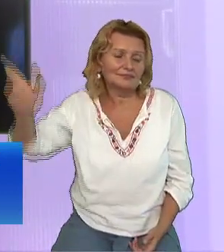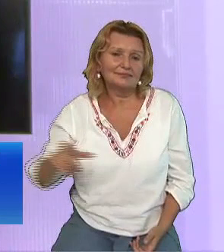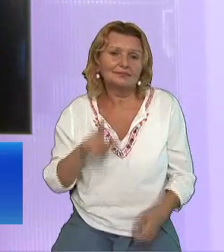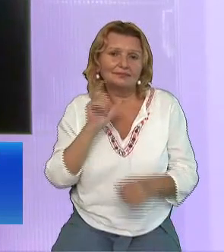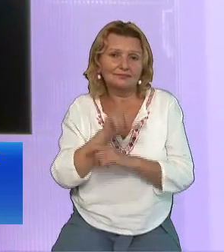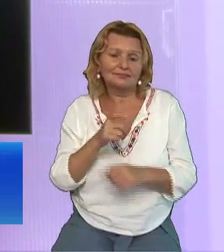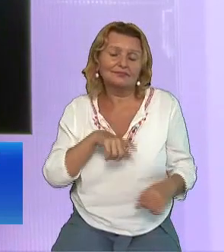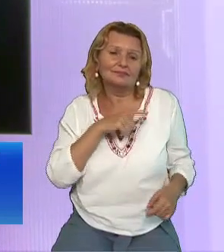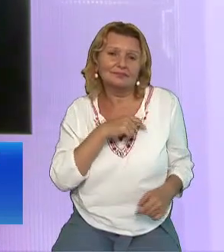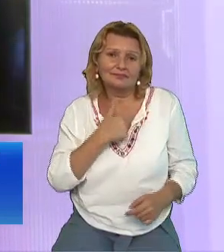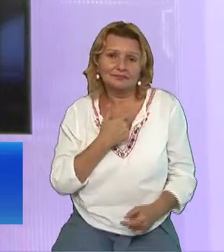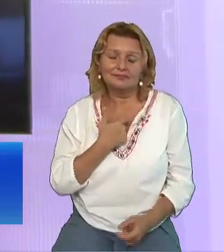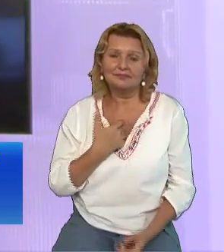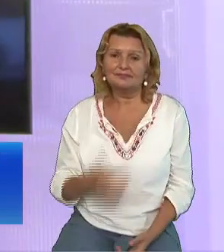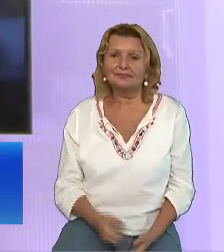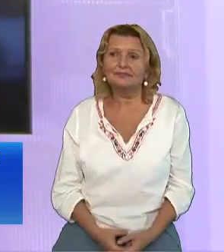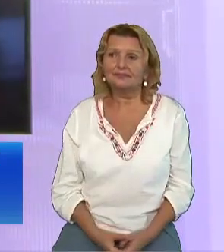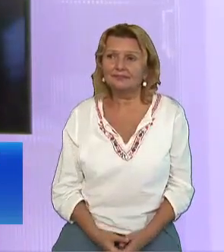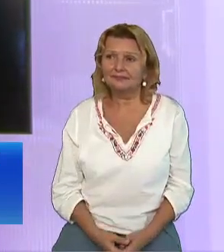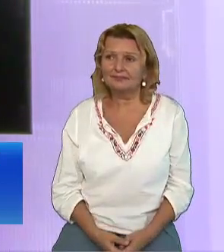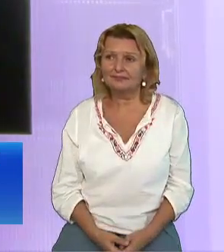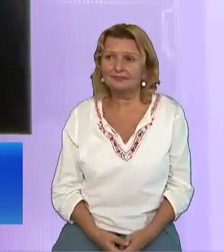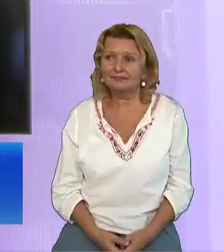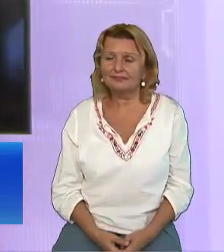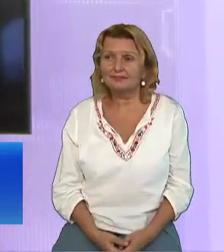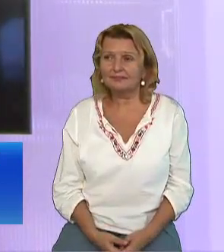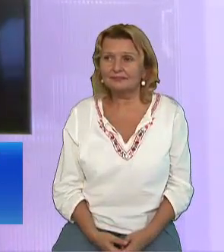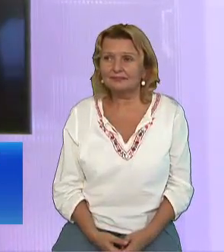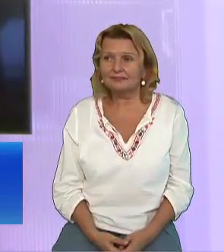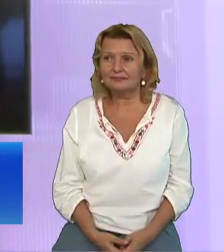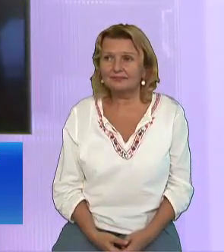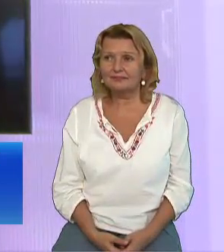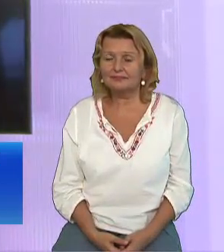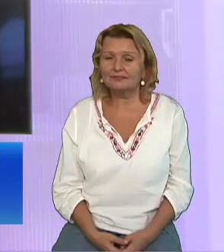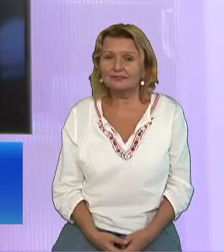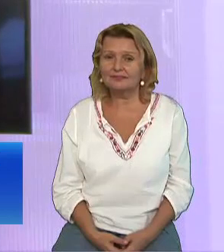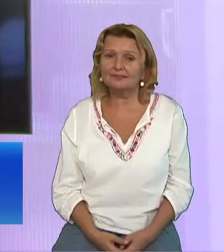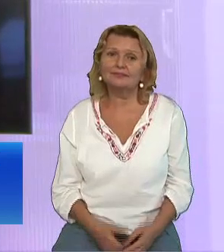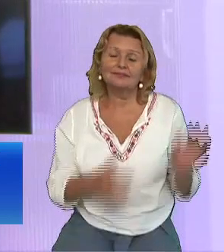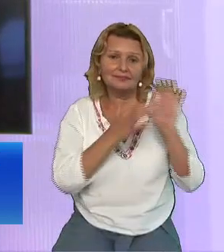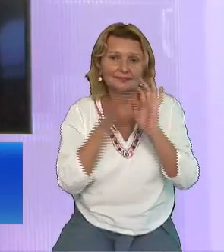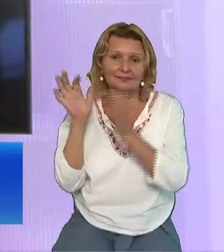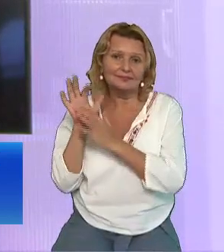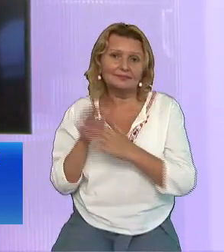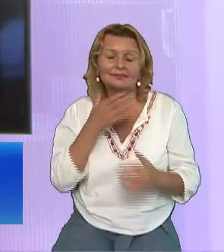Iisus se face că vrea să meargă mai departe Să vadă Îl vor ei cu adevărat ca oaspete